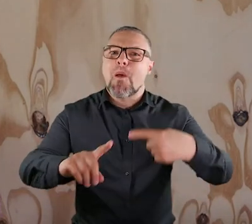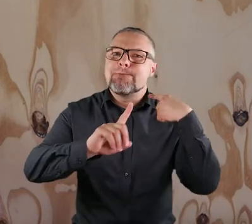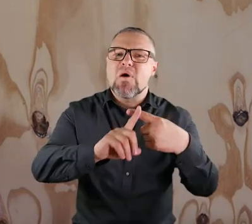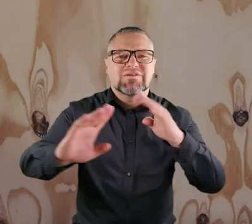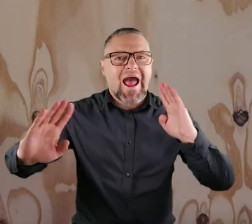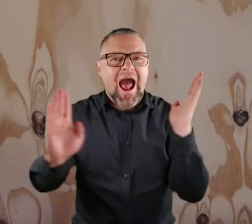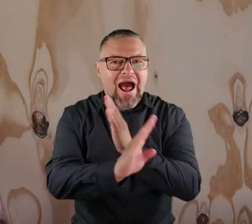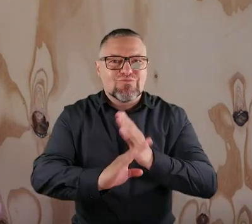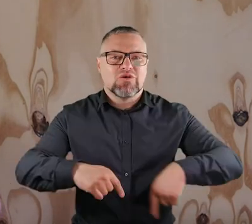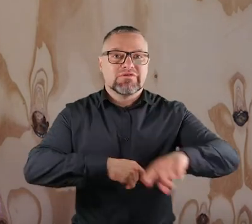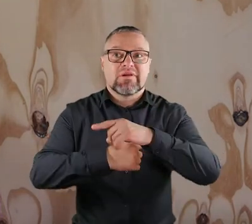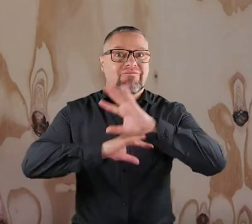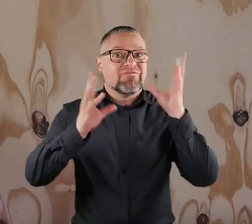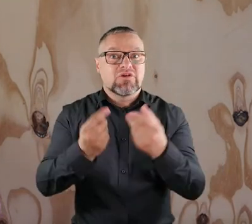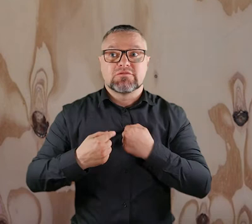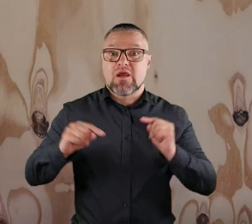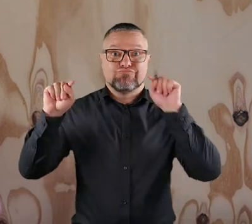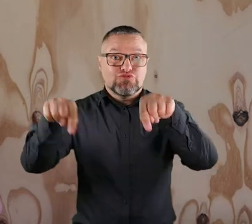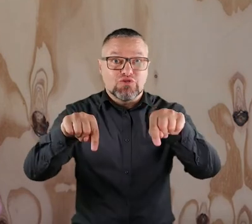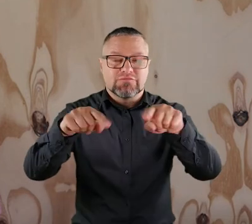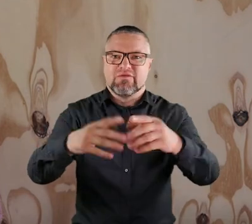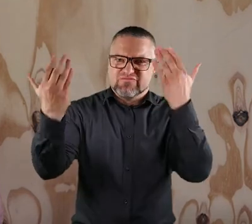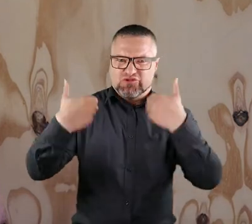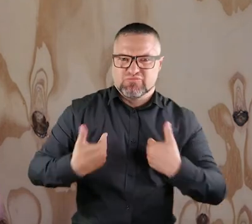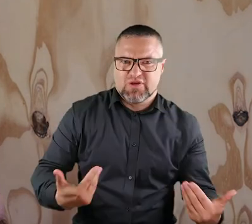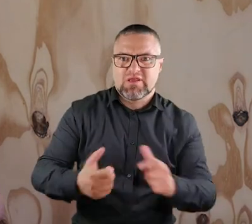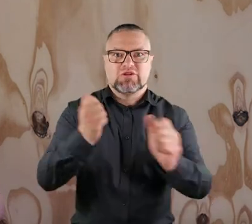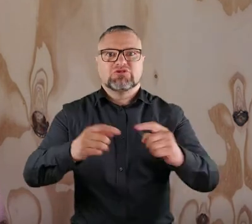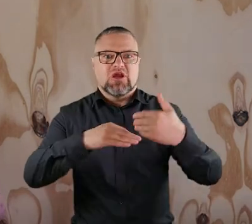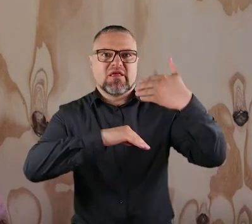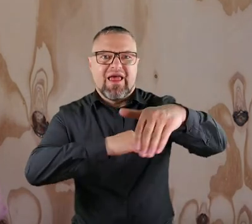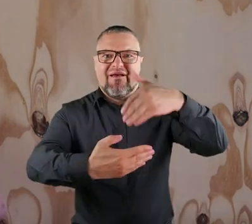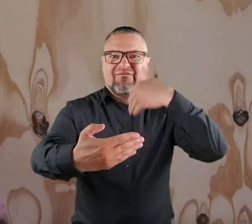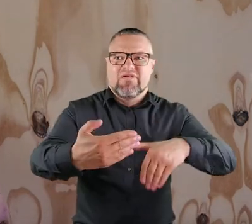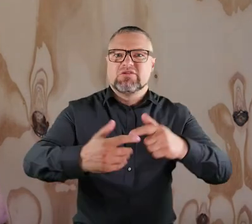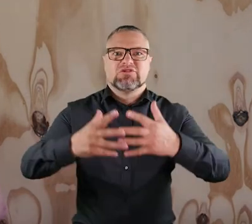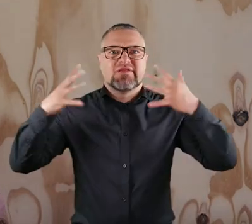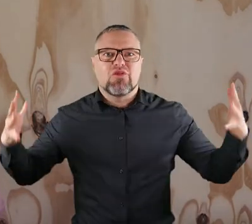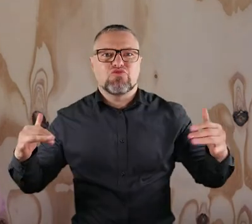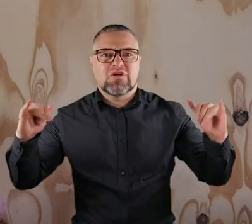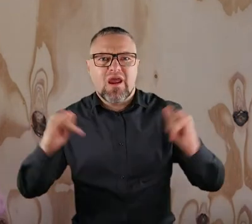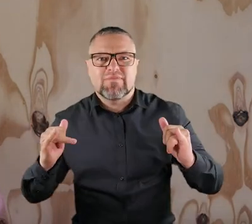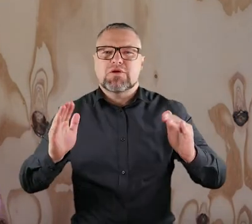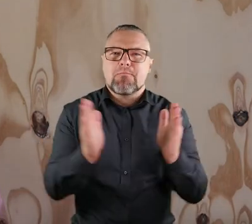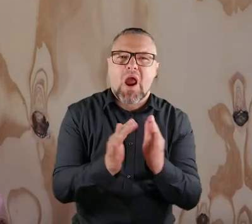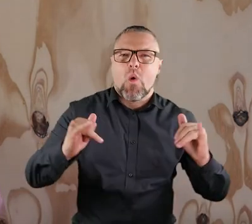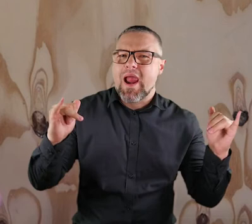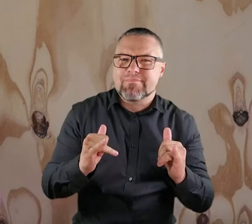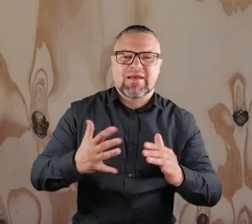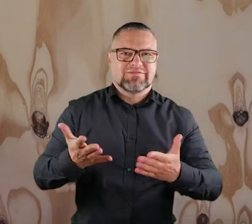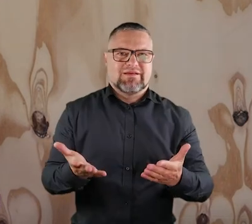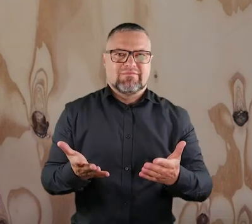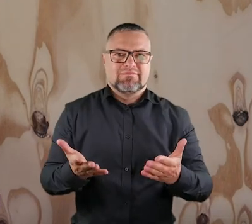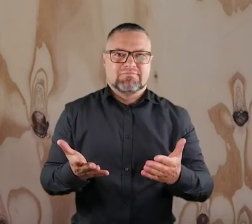dobrą, pozytywną atmosferę wszędzie tam, gdzie się pojawiamy. Czy to jest w szpitalu, czy poza nim, czy na dużych imprezach, czy na mniejszych.